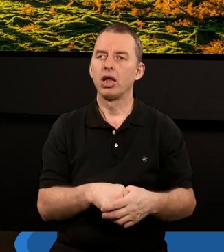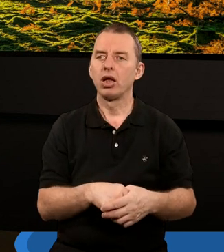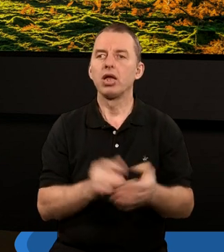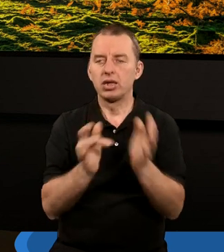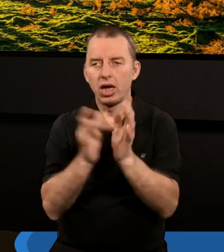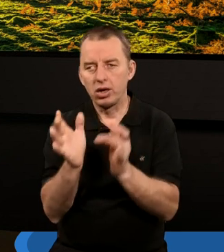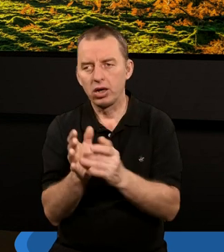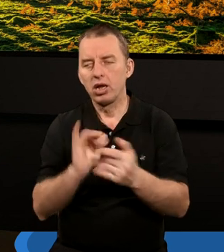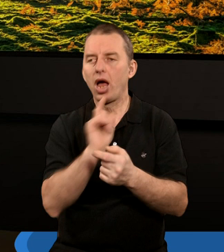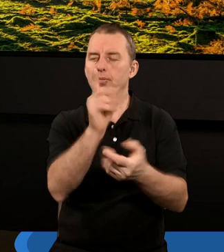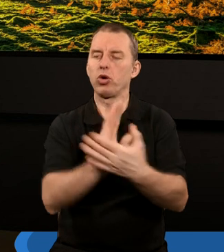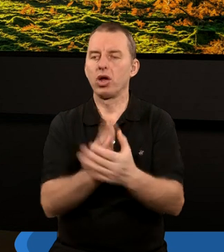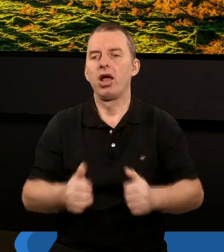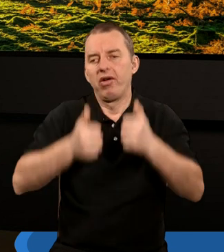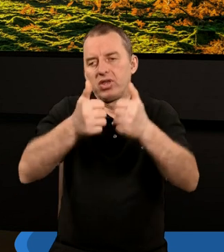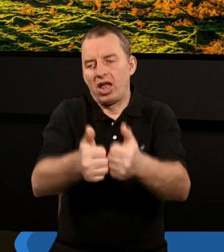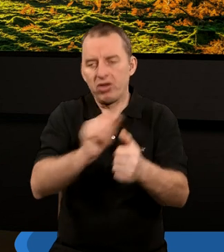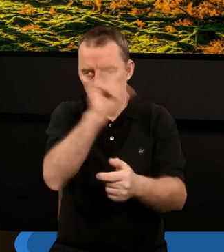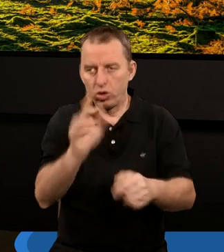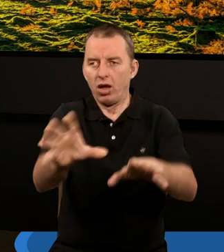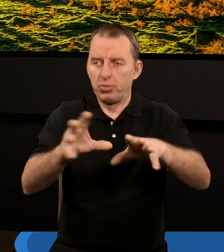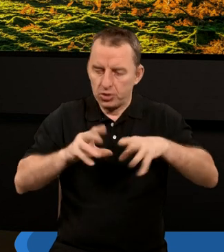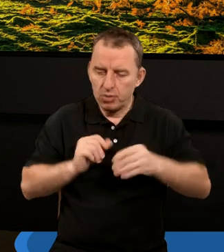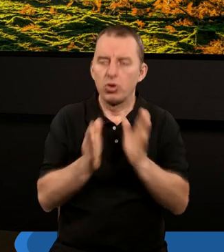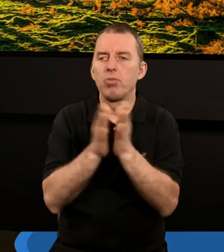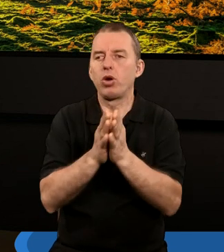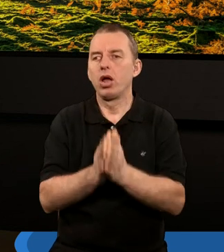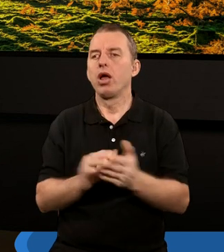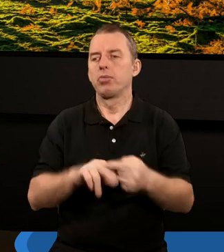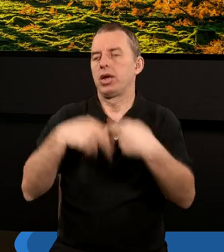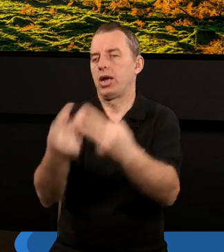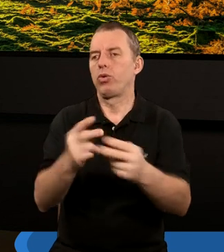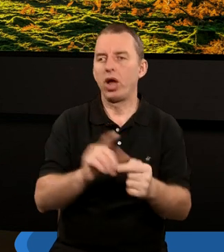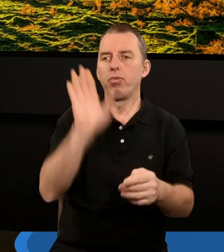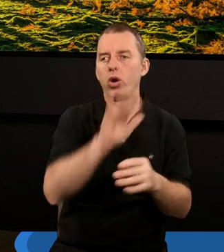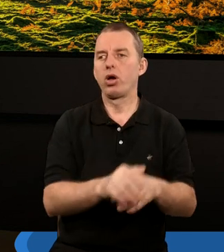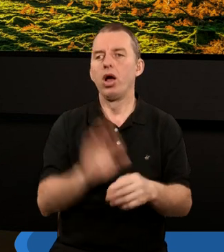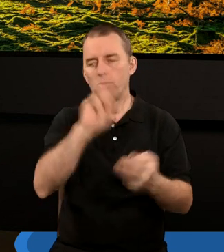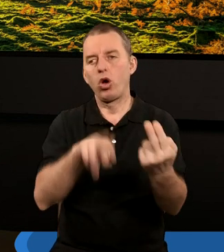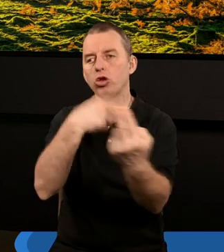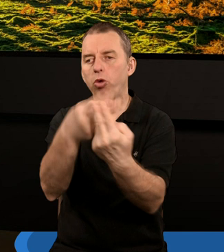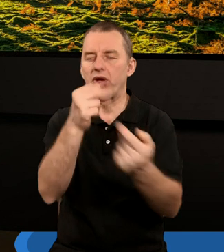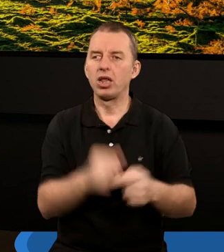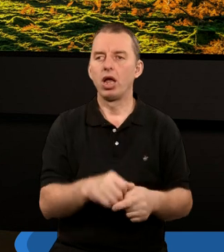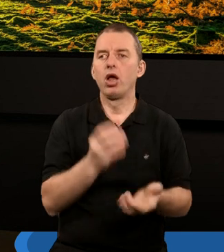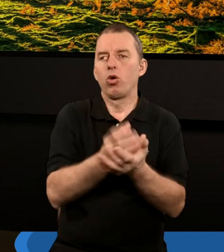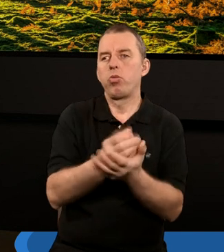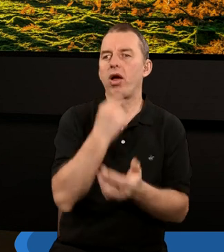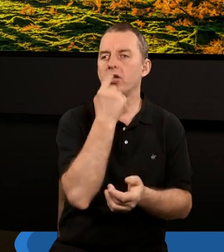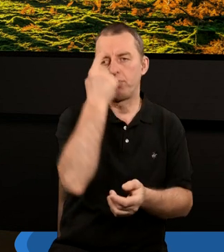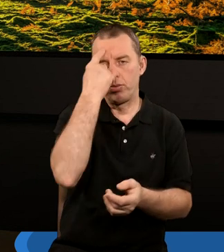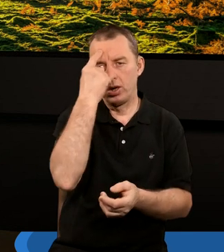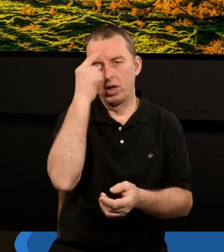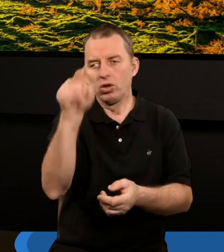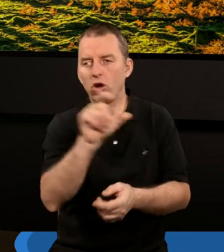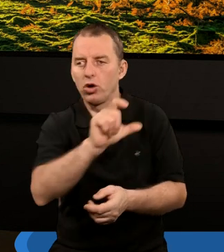Jezus Chrystus jako pośrednik wstawia się ze swoim ludem, przyjmuje te modlitwy, przedkłada je Bogu. Bóg odpowiada. Kuba wspomniał o tym,